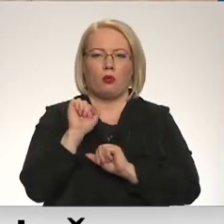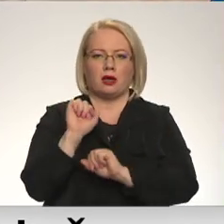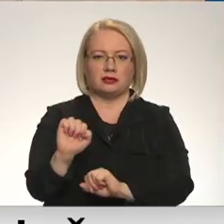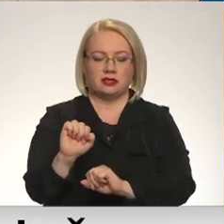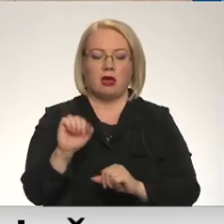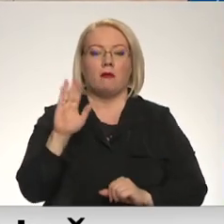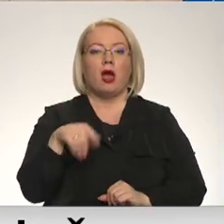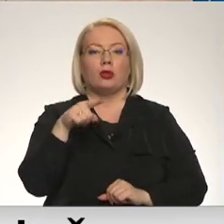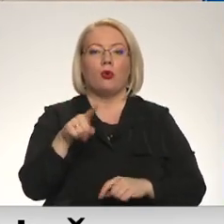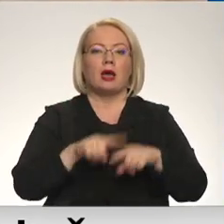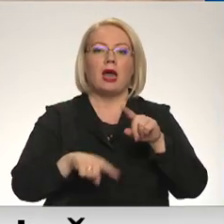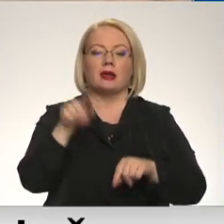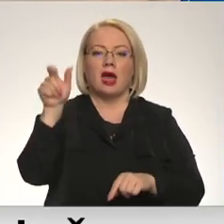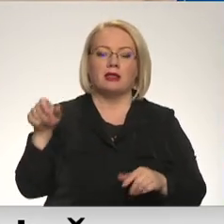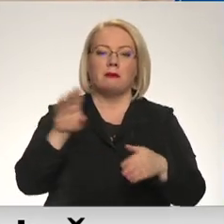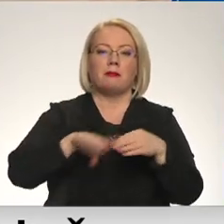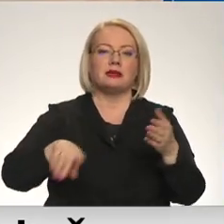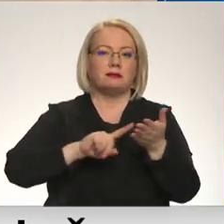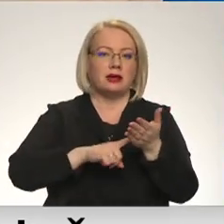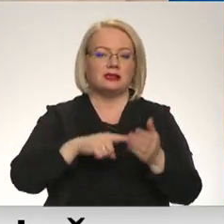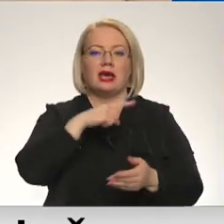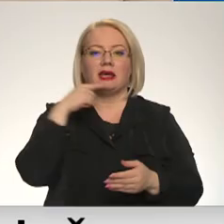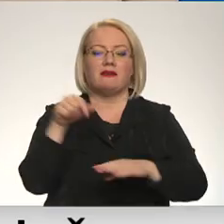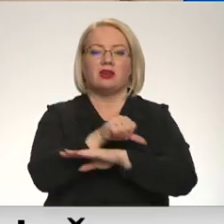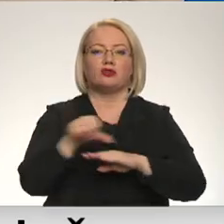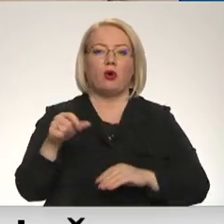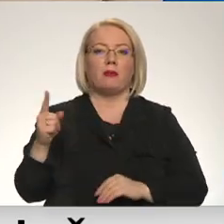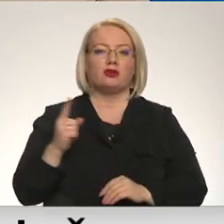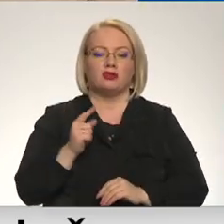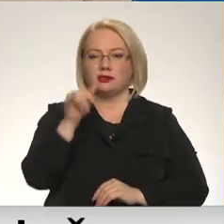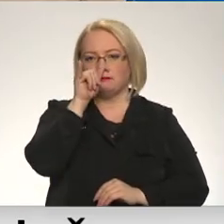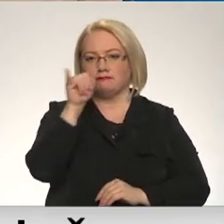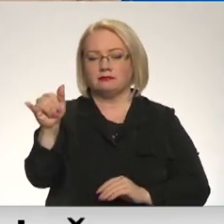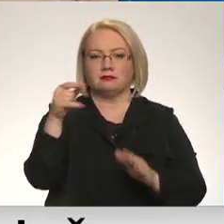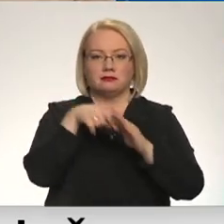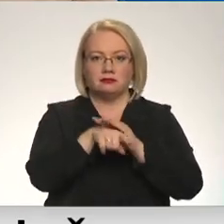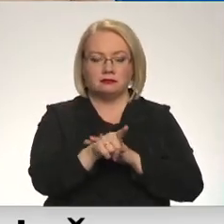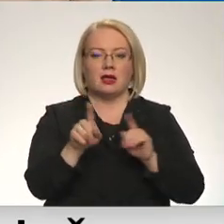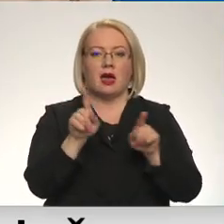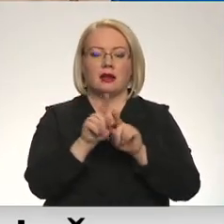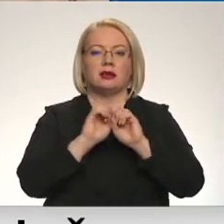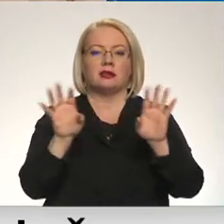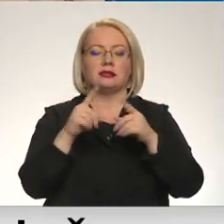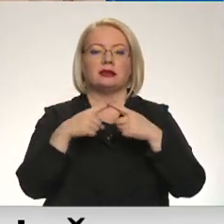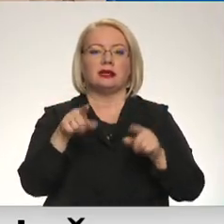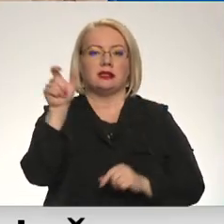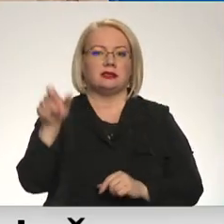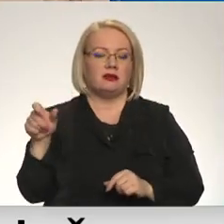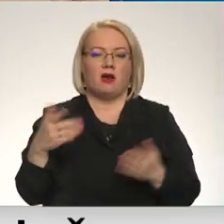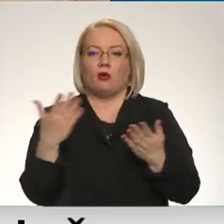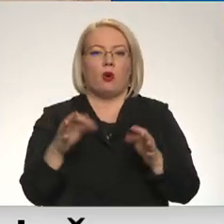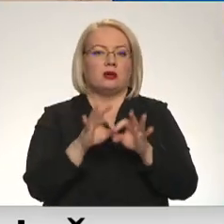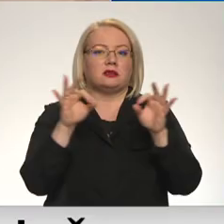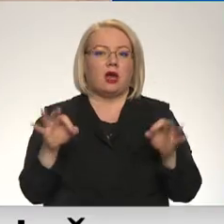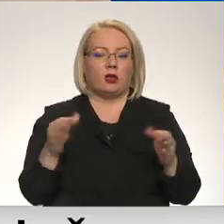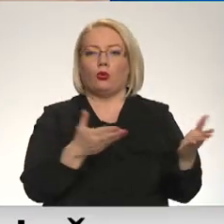Par to, ka radiniekus bez pases, Krievijas robežasargi tālāk nav laiduši, stāsta arī citi. Ko iesākt un pie